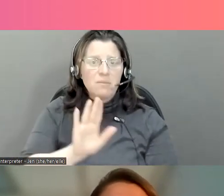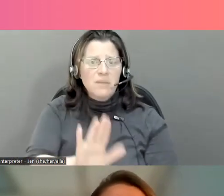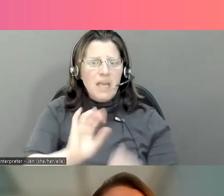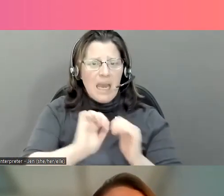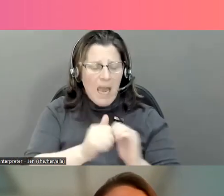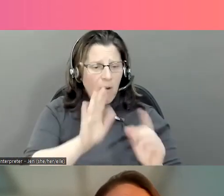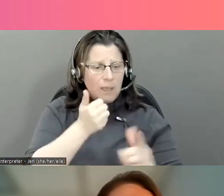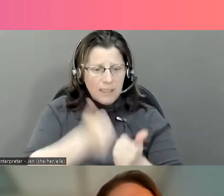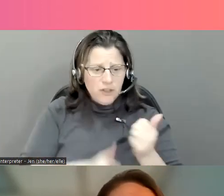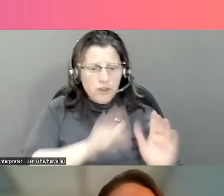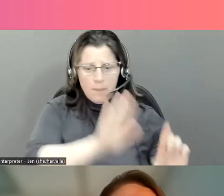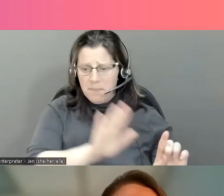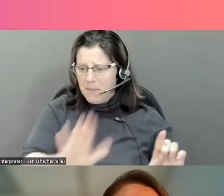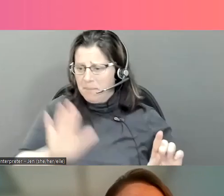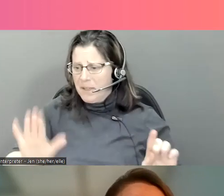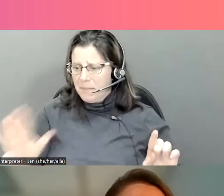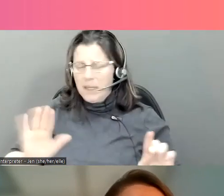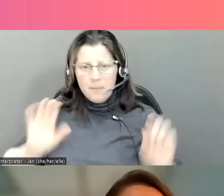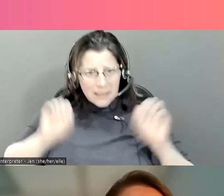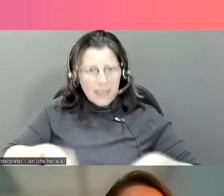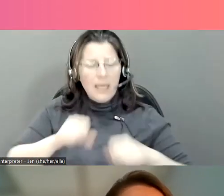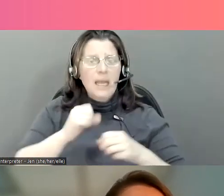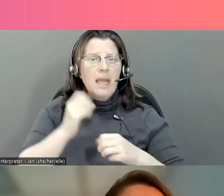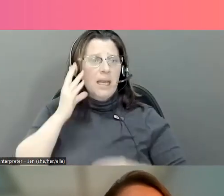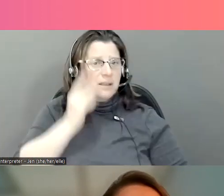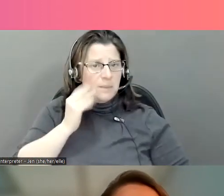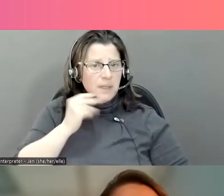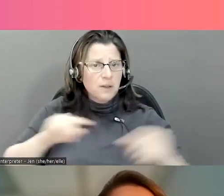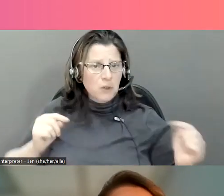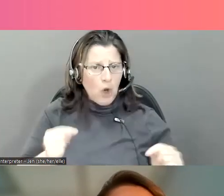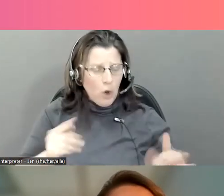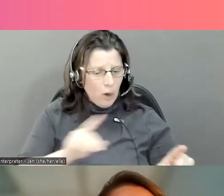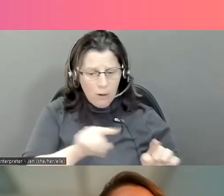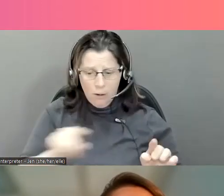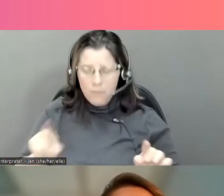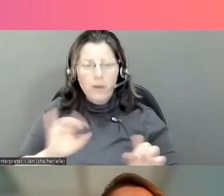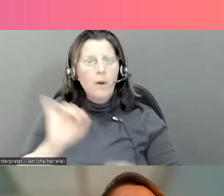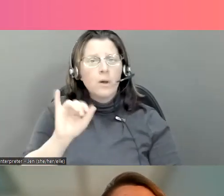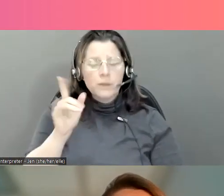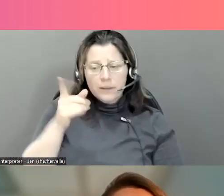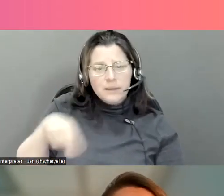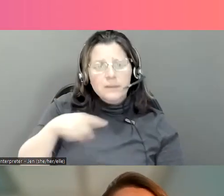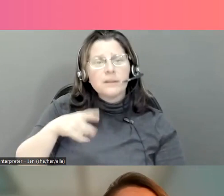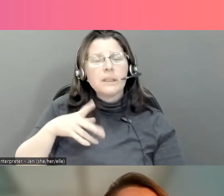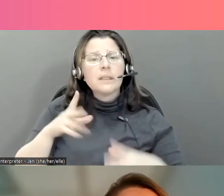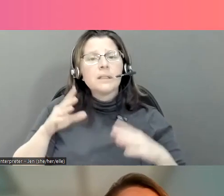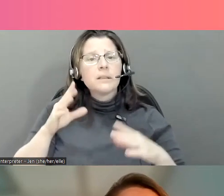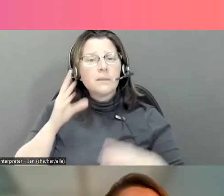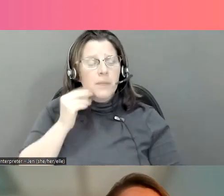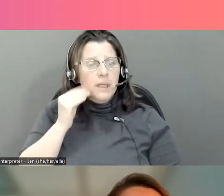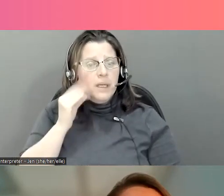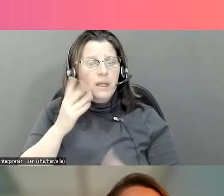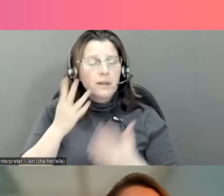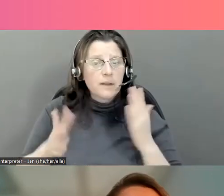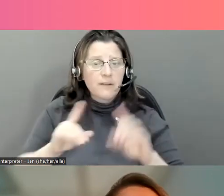les jeunes de minorité de genre et de minorité sexuelle. Il faut donc prioriser ces groupes dans les recherches et les expériences. Il y a aussi de'expérience.